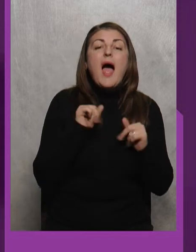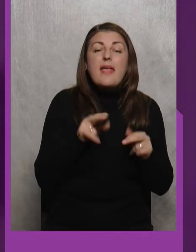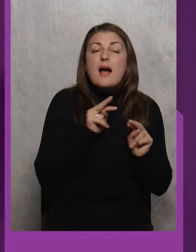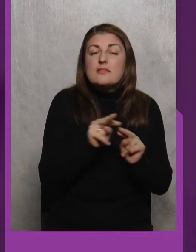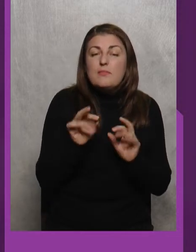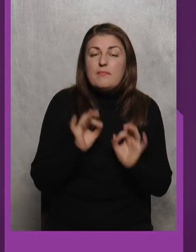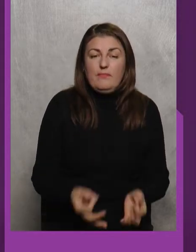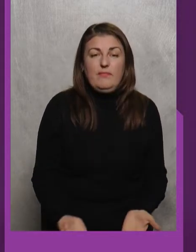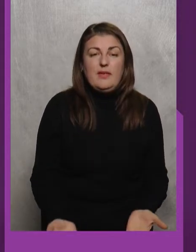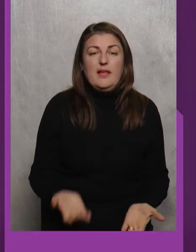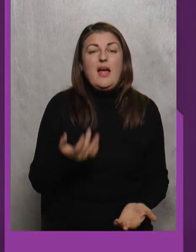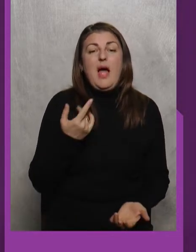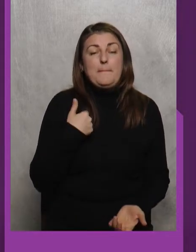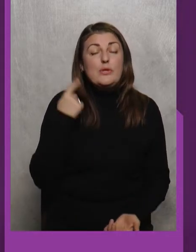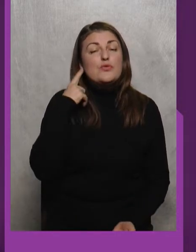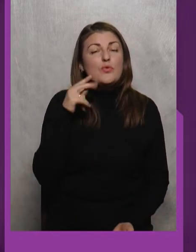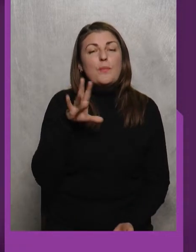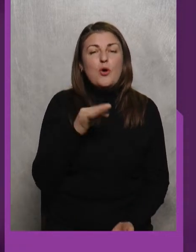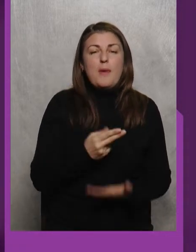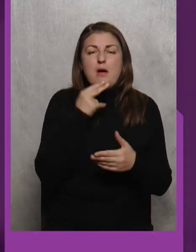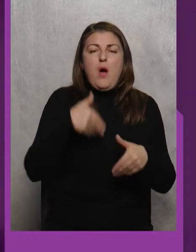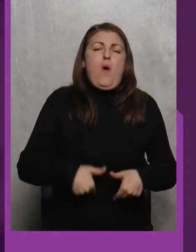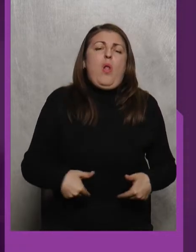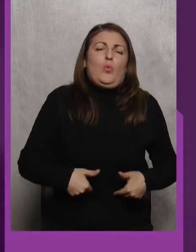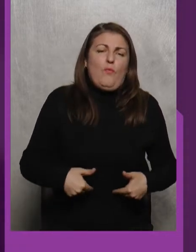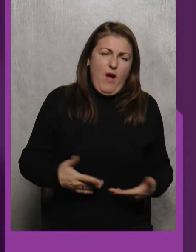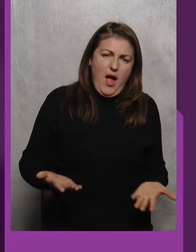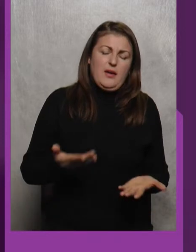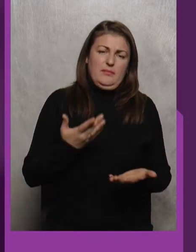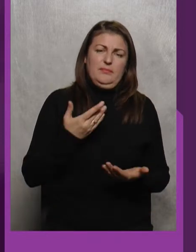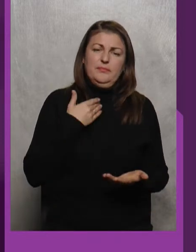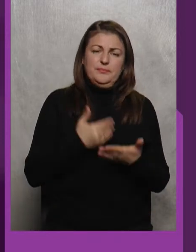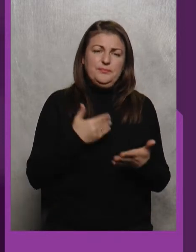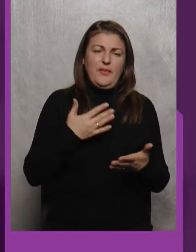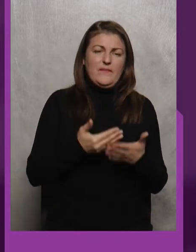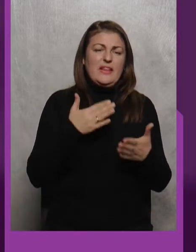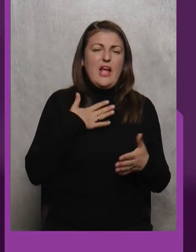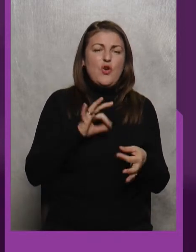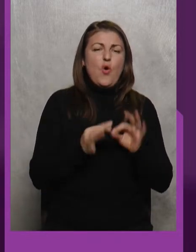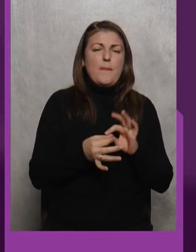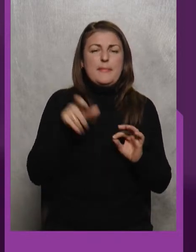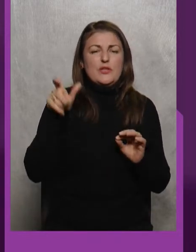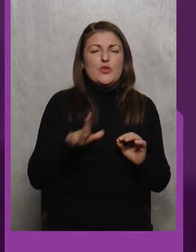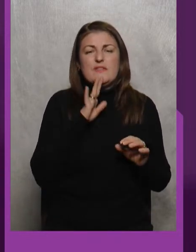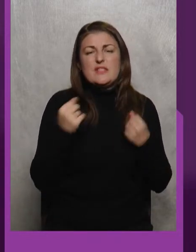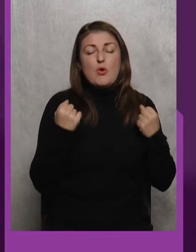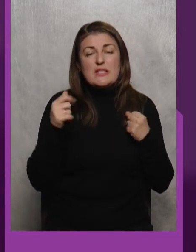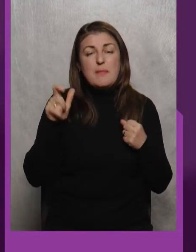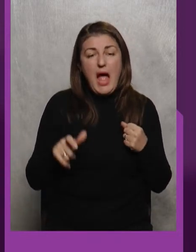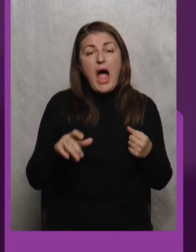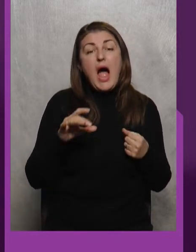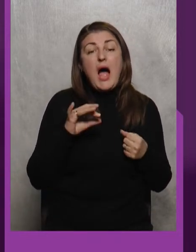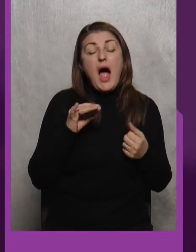як? От ми чули про голодування, так, майже від нашої олімпійської спортсменки А